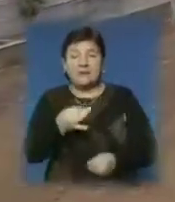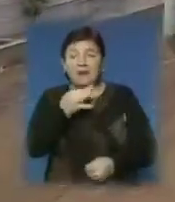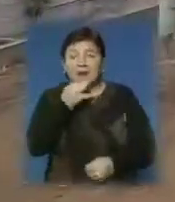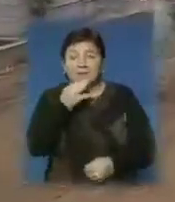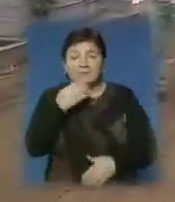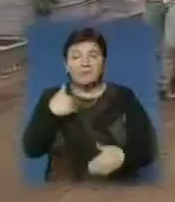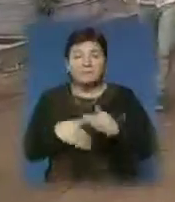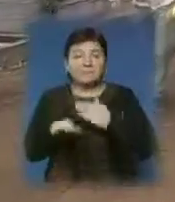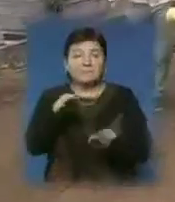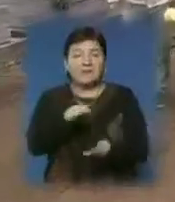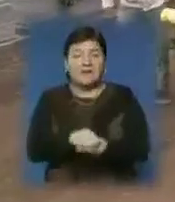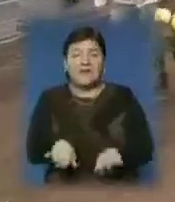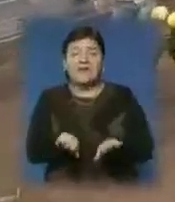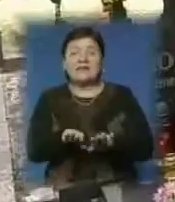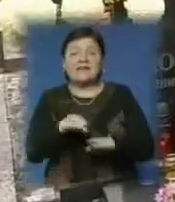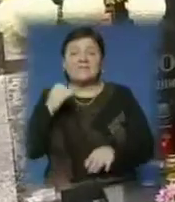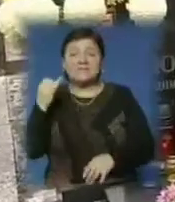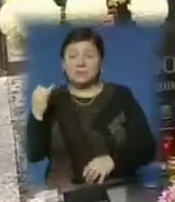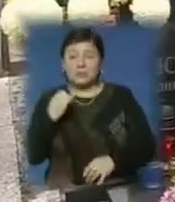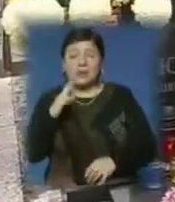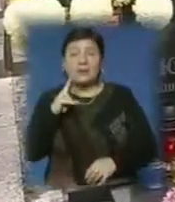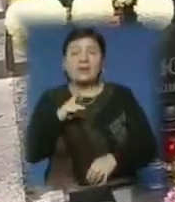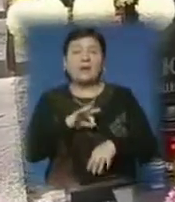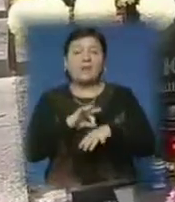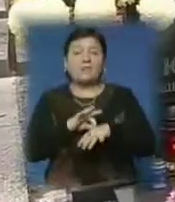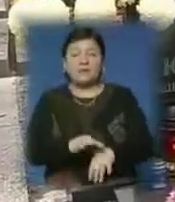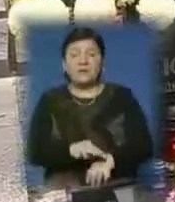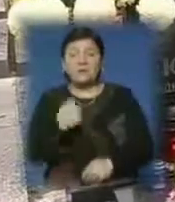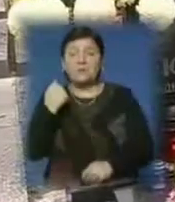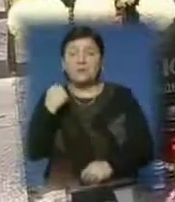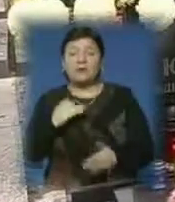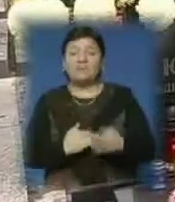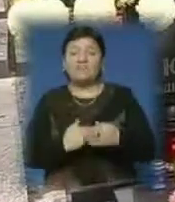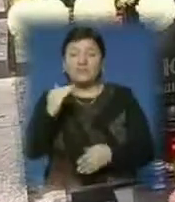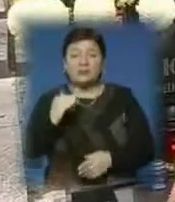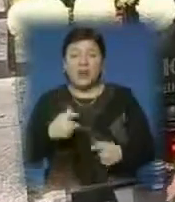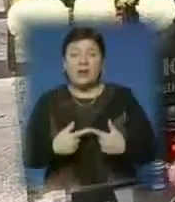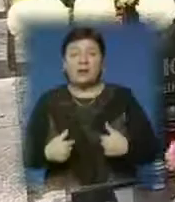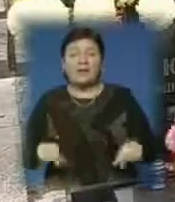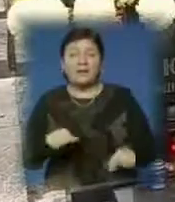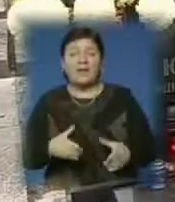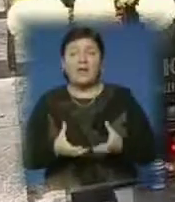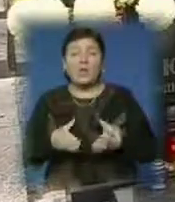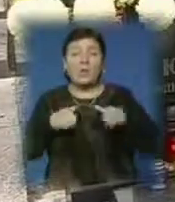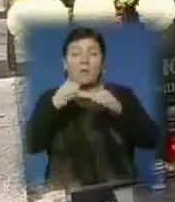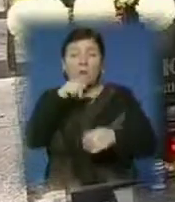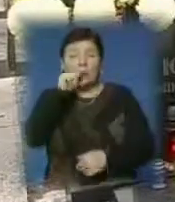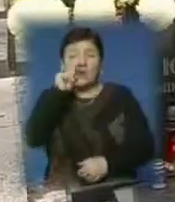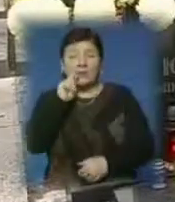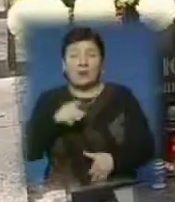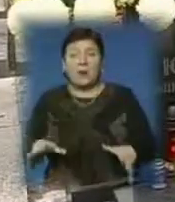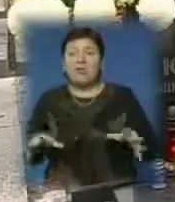Утім, і так увійшов в історію. Як арбітр проводив матчі чемпіонату Вищої ліги та Кубка України. Поєдинок фіналу